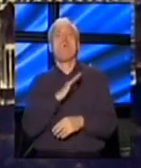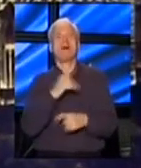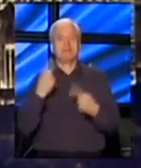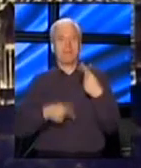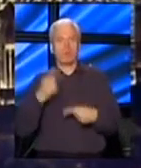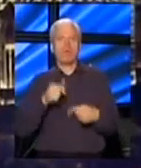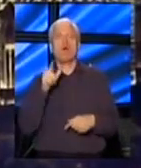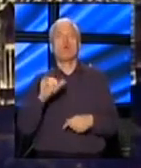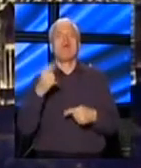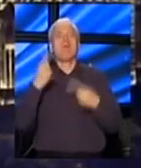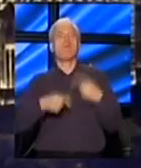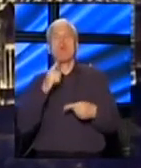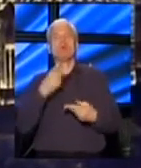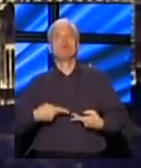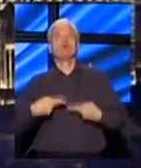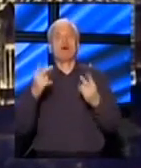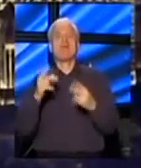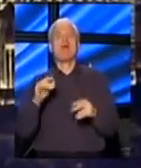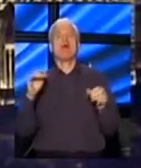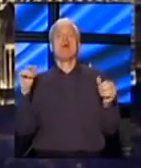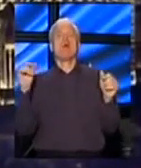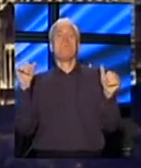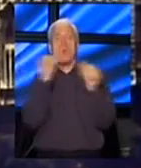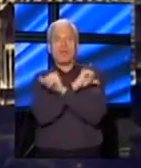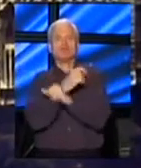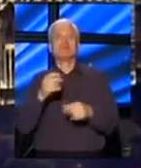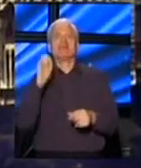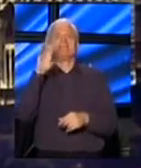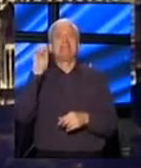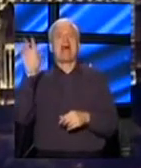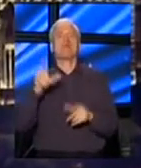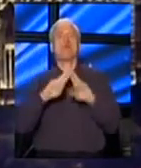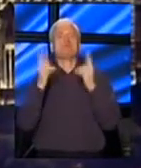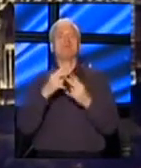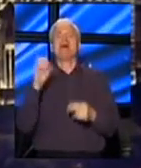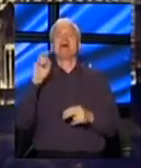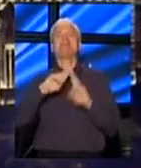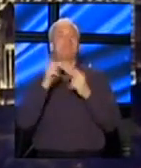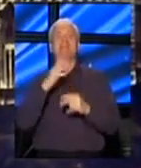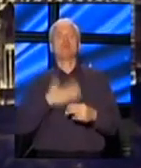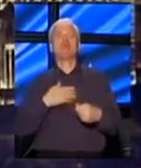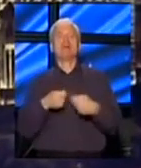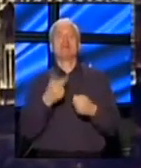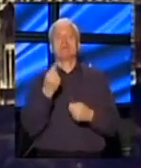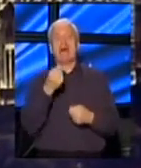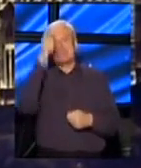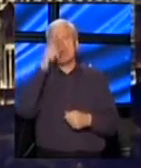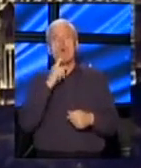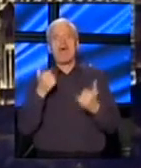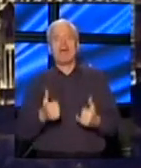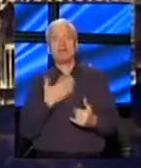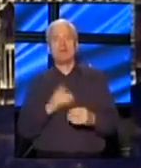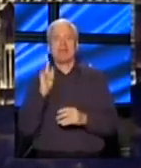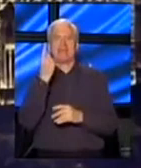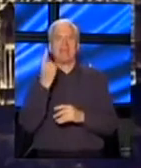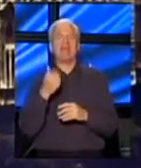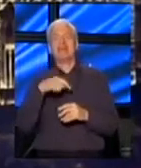politika, to je politika u kojoj se šalju dijemetralno suprotni signali u svet. Svet neće da sarađuje sa Srbijom, koja, kaže, danas ide u jednom pravcu, sutra